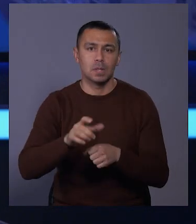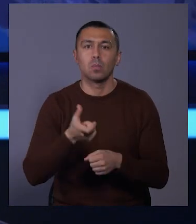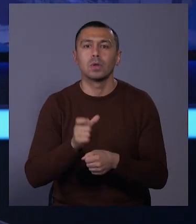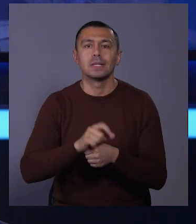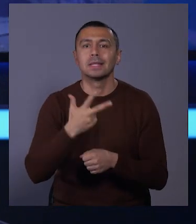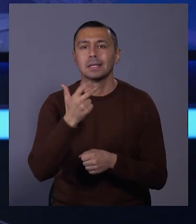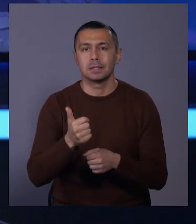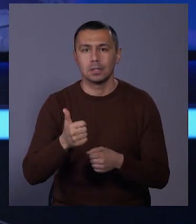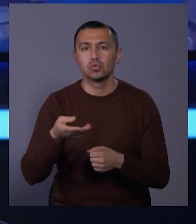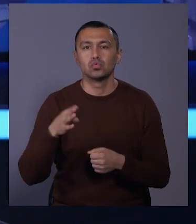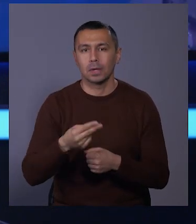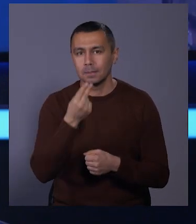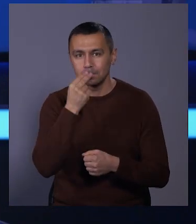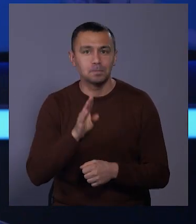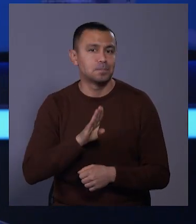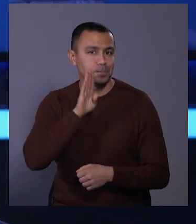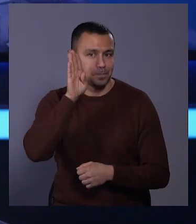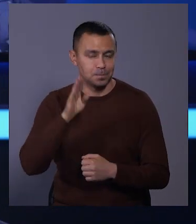300 порцій сніданків.